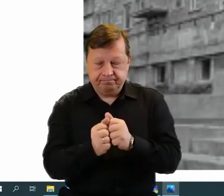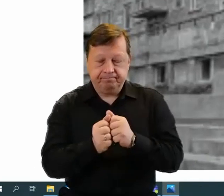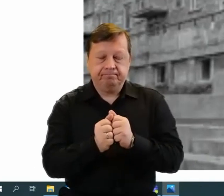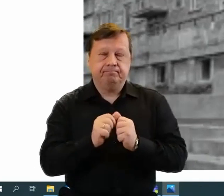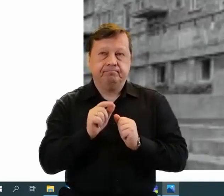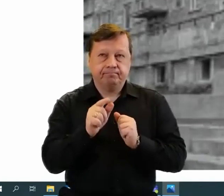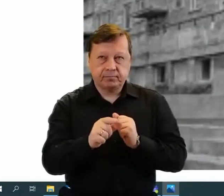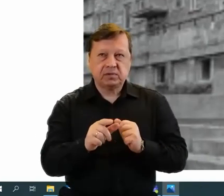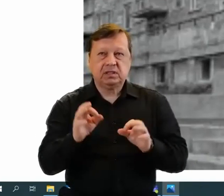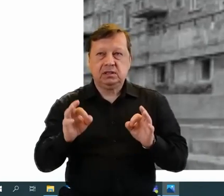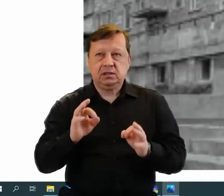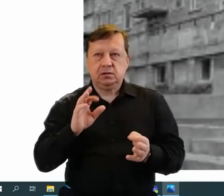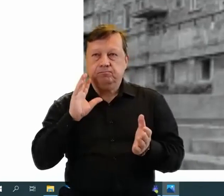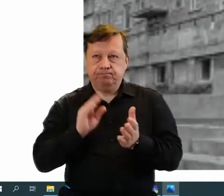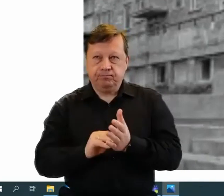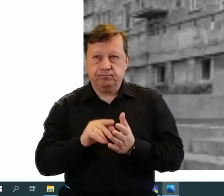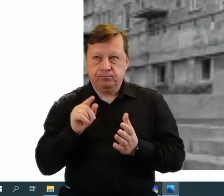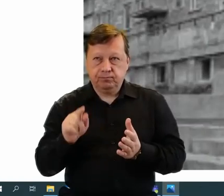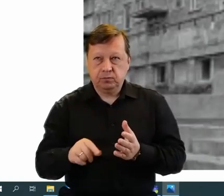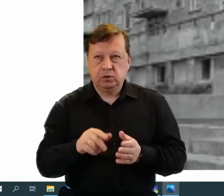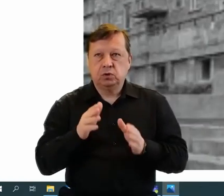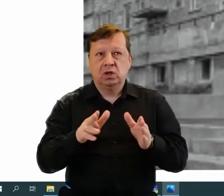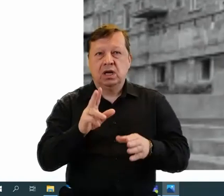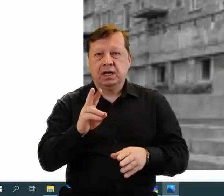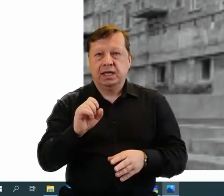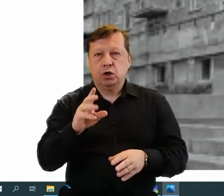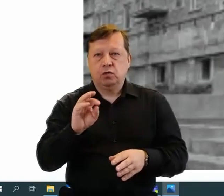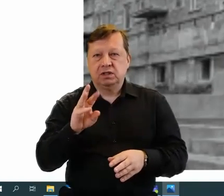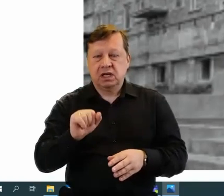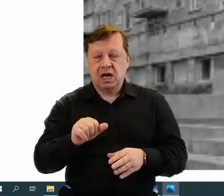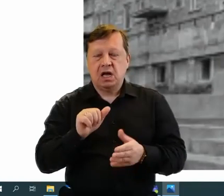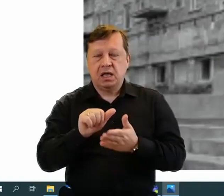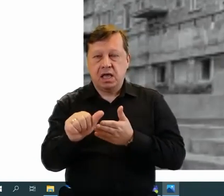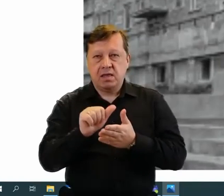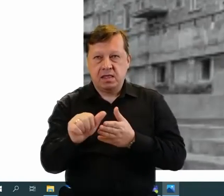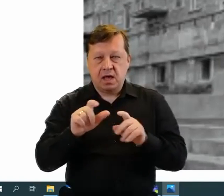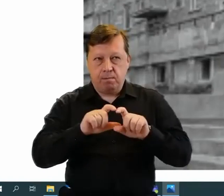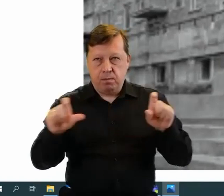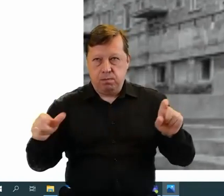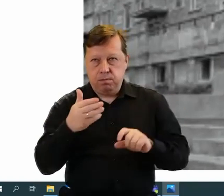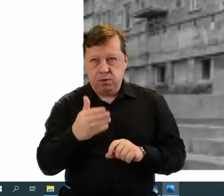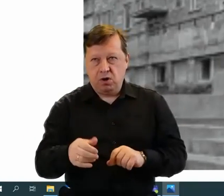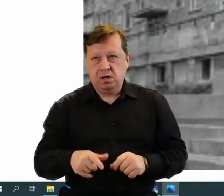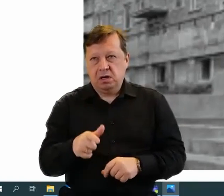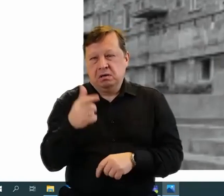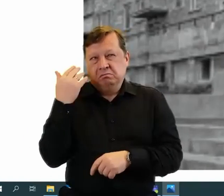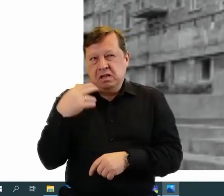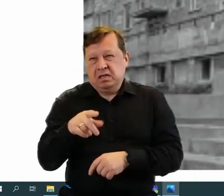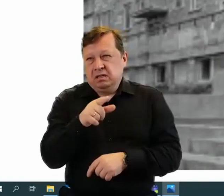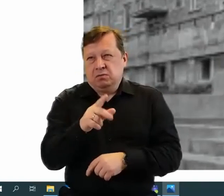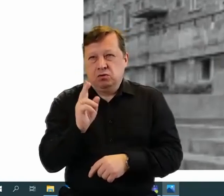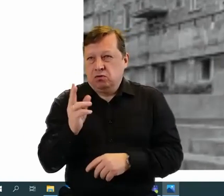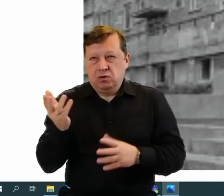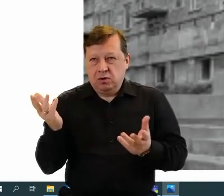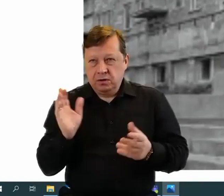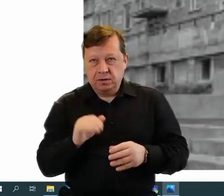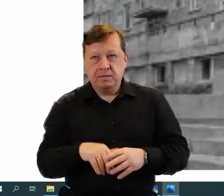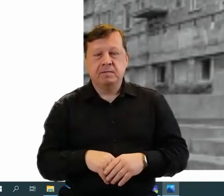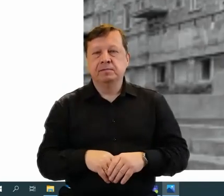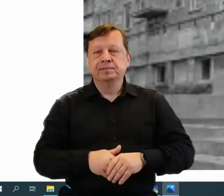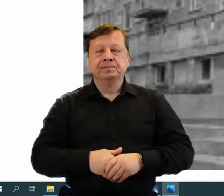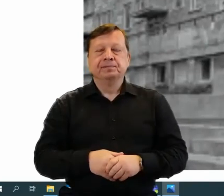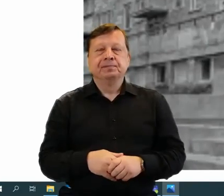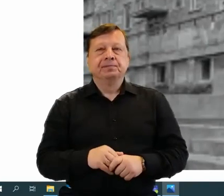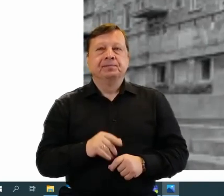postanowiliśmy je odtworzyć. To jest blok przy ulicy Kijowskiej 11, na którym są jakieś nieznane nam osoby. Jest to zdjęcie, którego